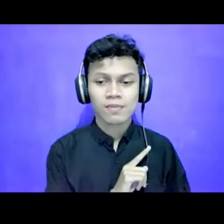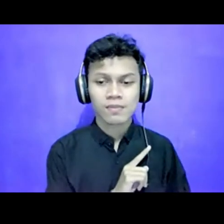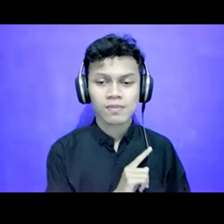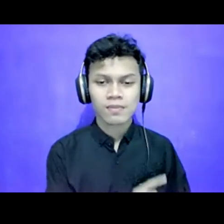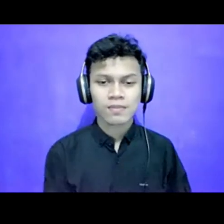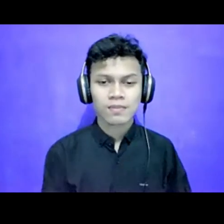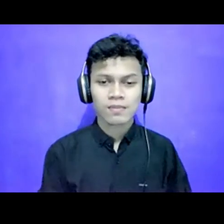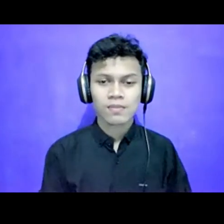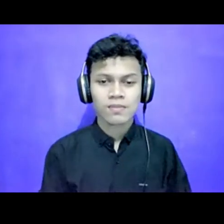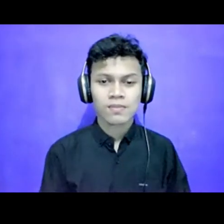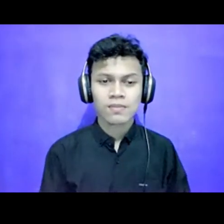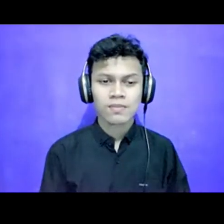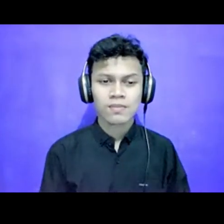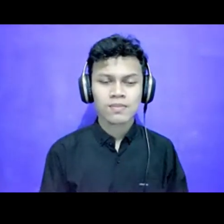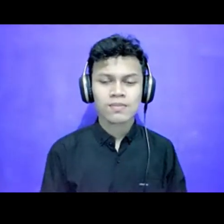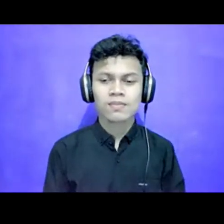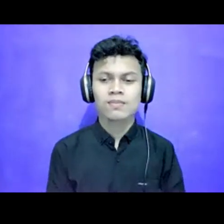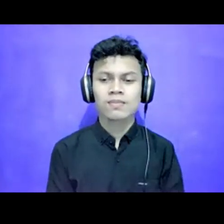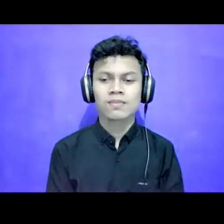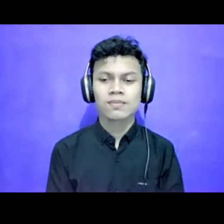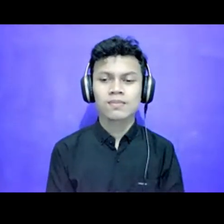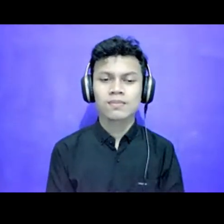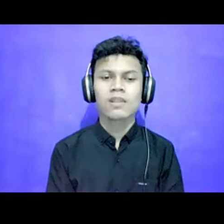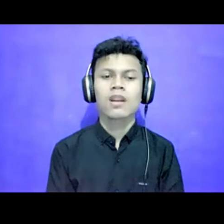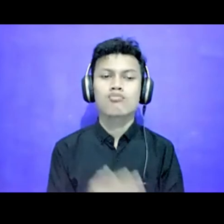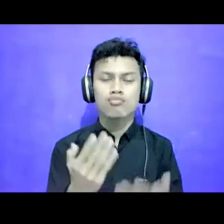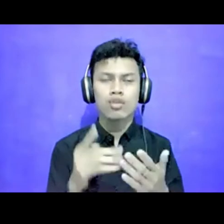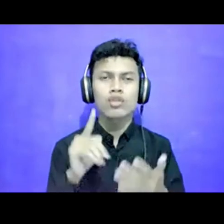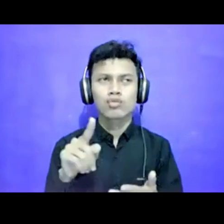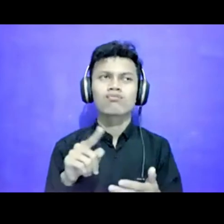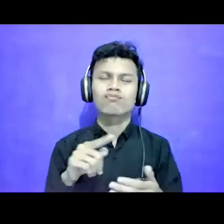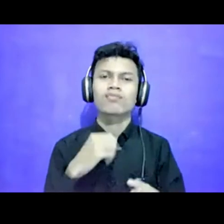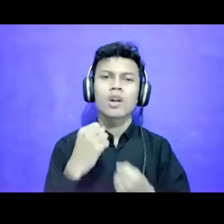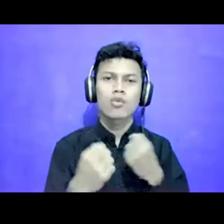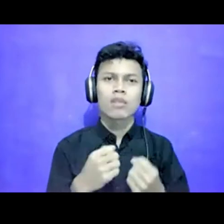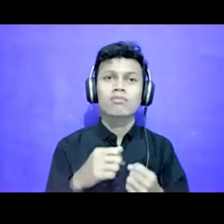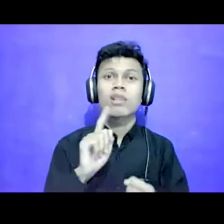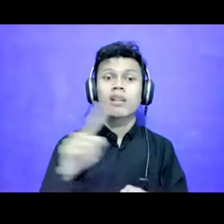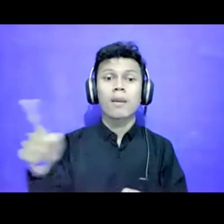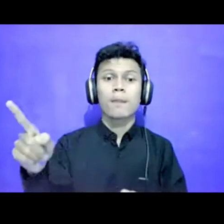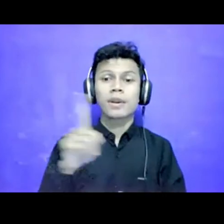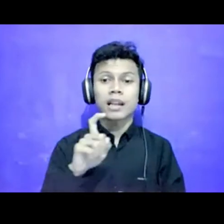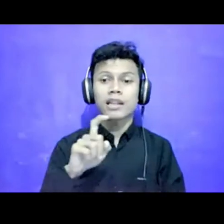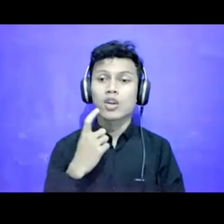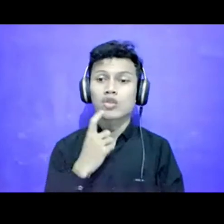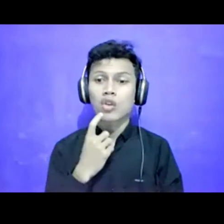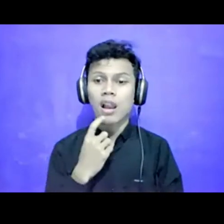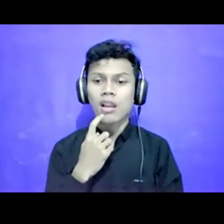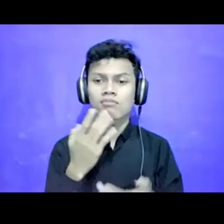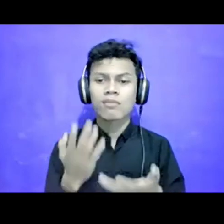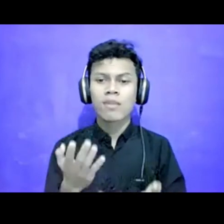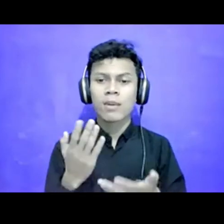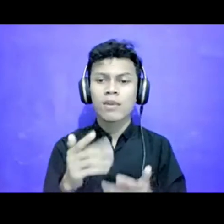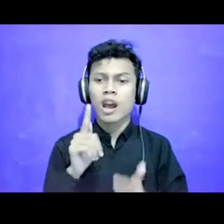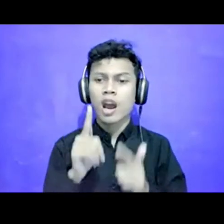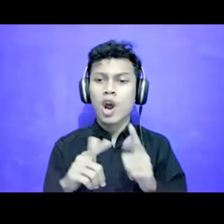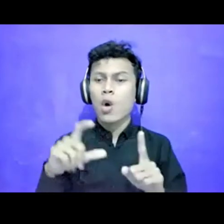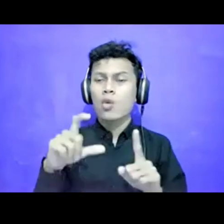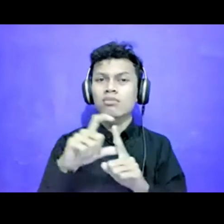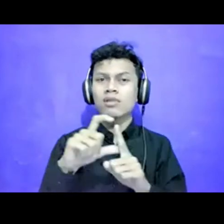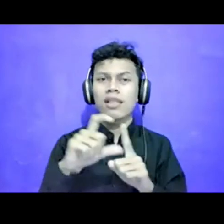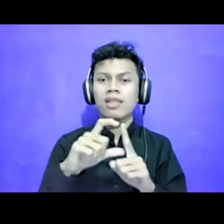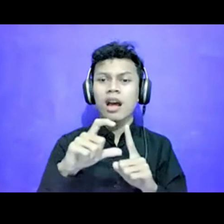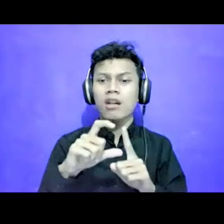itu yang ini yang mungkin bisa dilakukan kemudian ada pertanyaan juga ini soal bagaimana kalau datanya adalah data